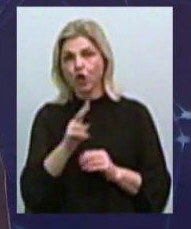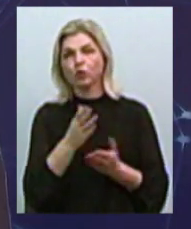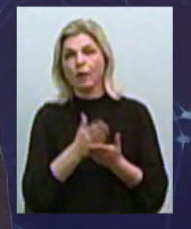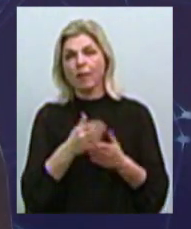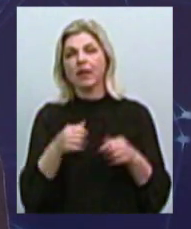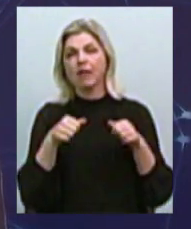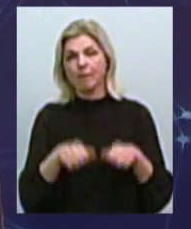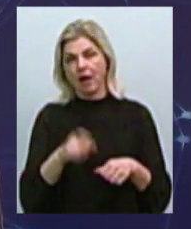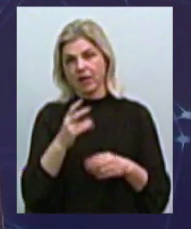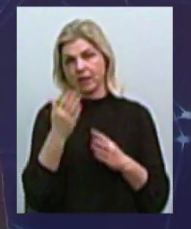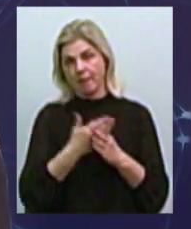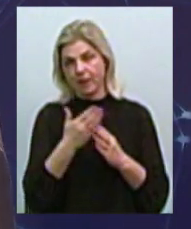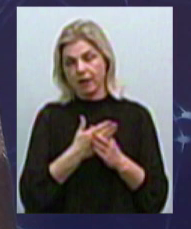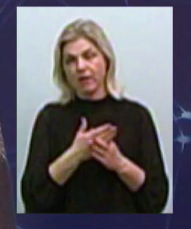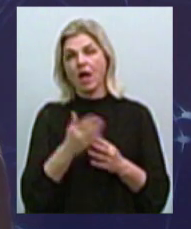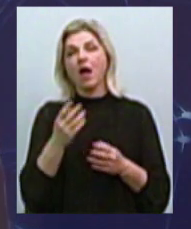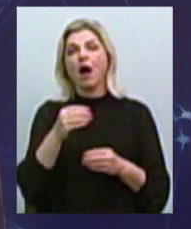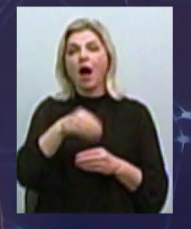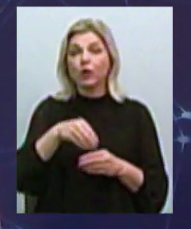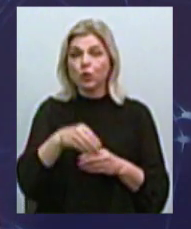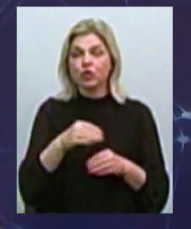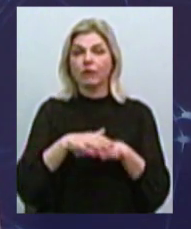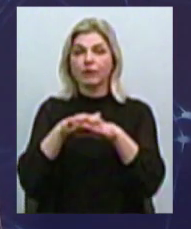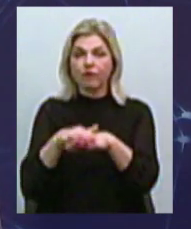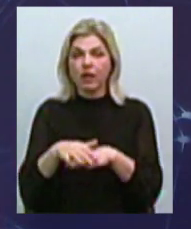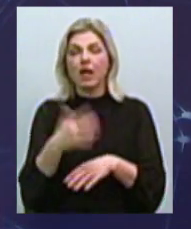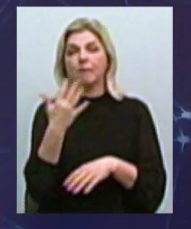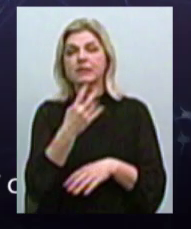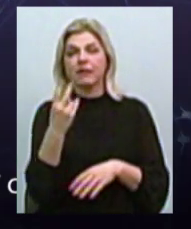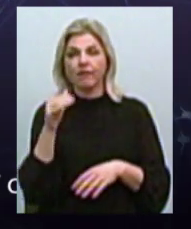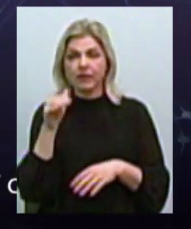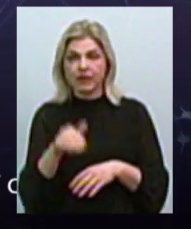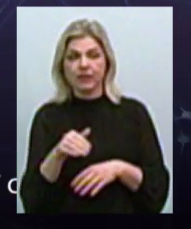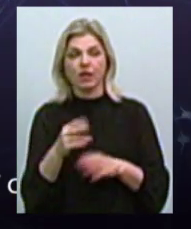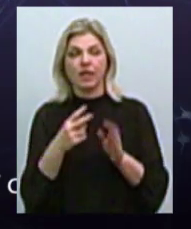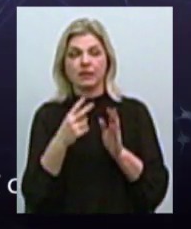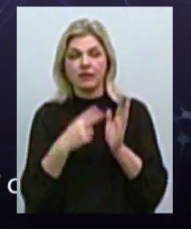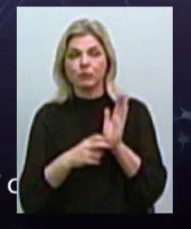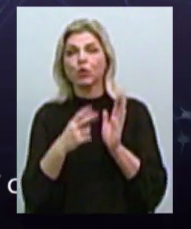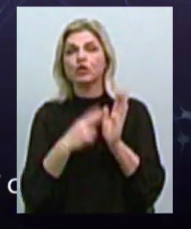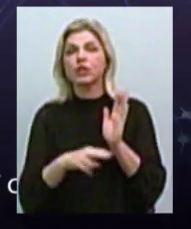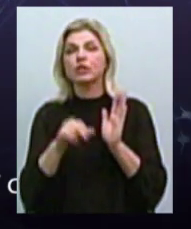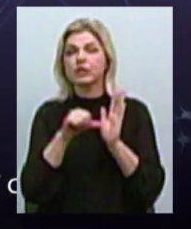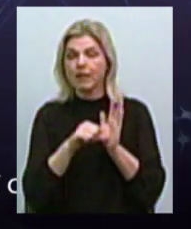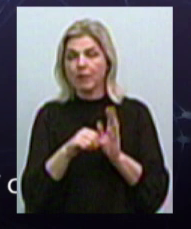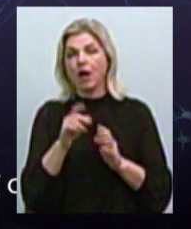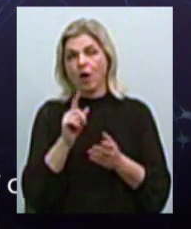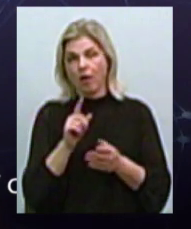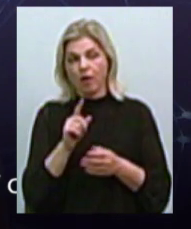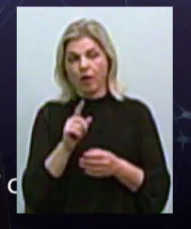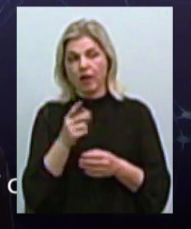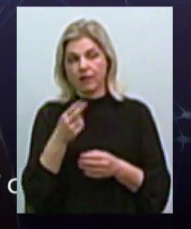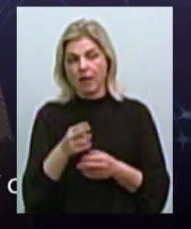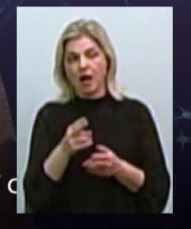безготівковій формі отримали пільгу 52 576 осіб, які кошти для